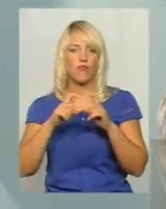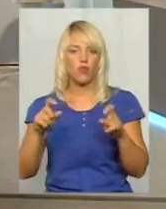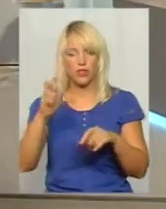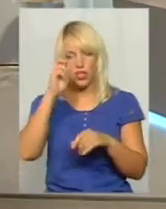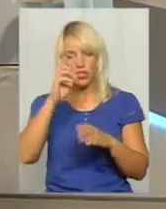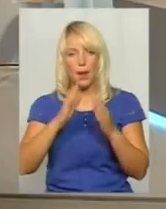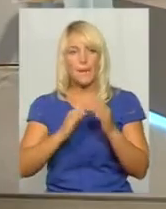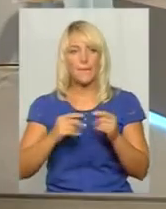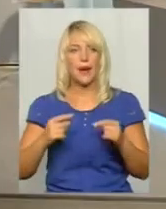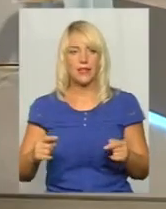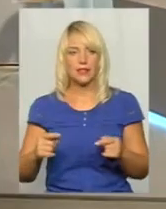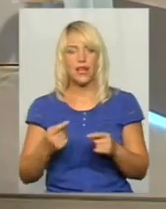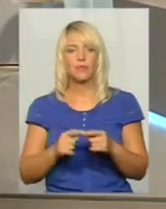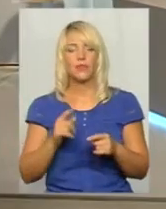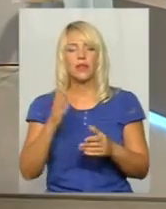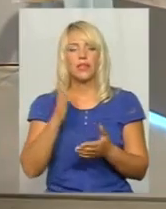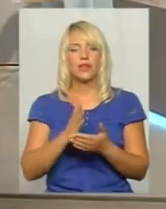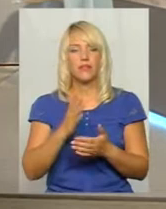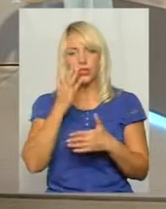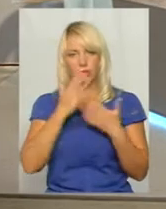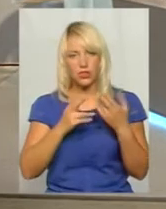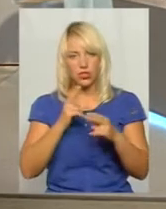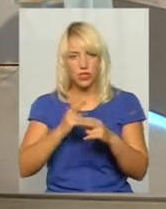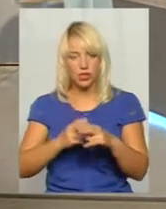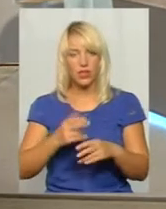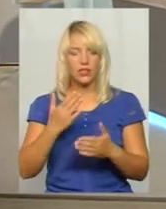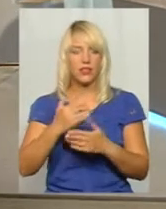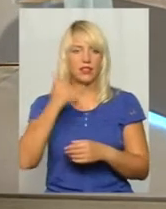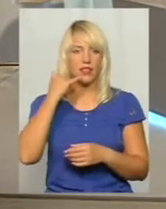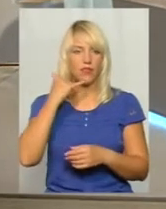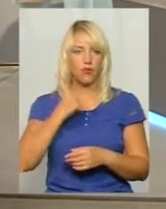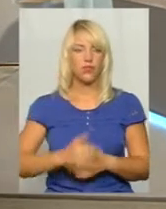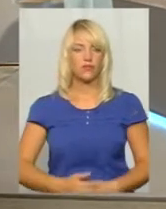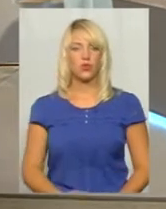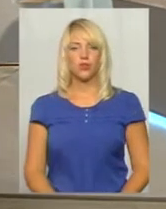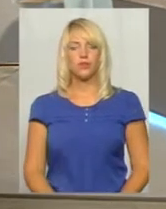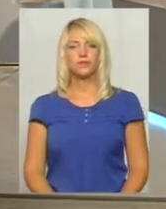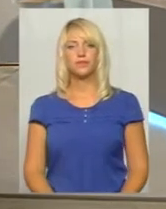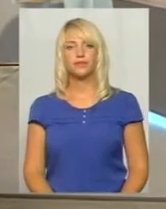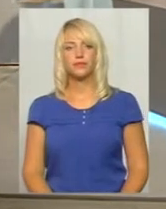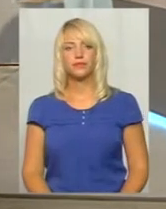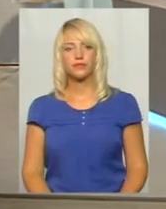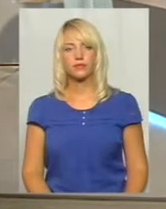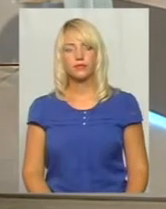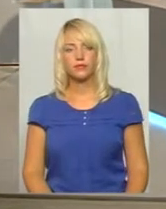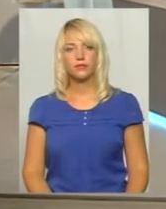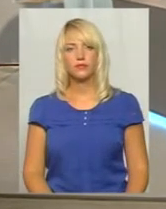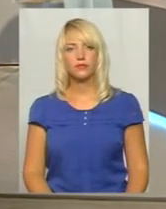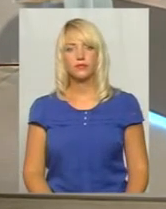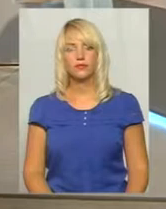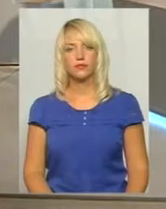процедура, вибачте, будь ласка. Маємо телефонний дзвінок. Будь ласка. Сподіваюсь, дочекався наш глядач. Добрий вечір, слухаємо вас.